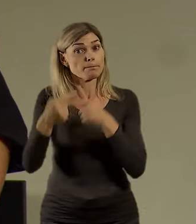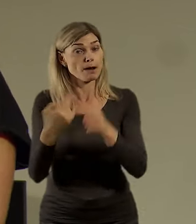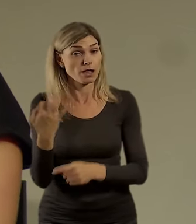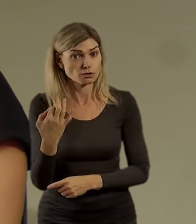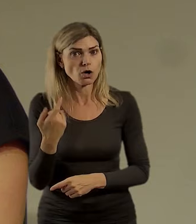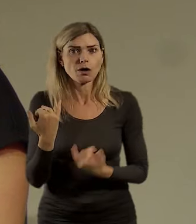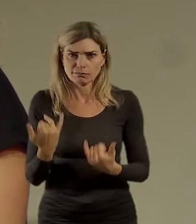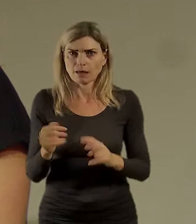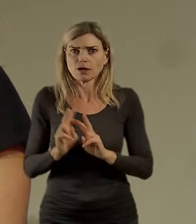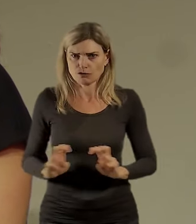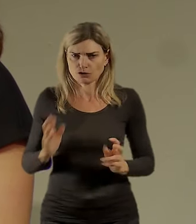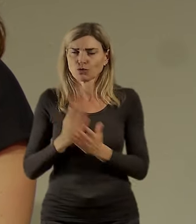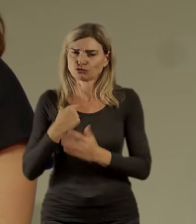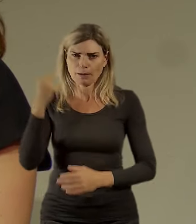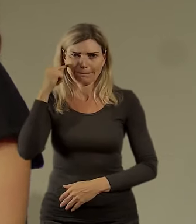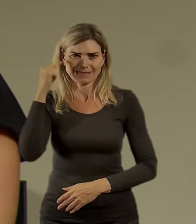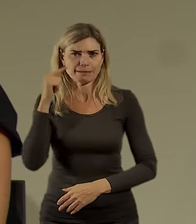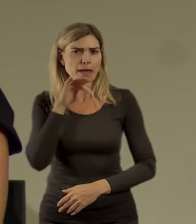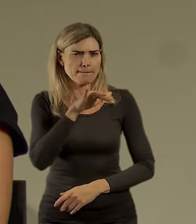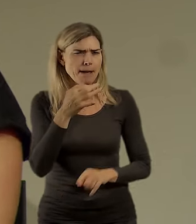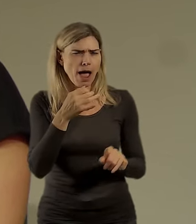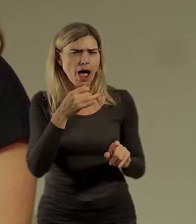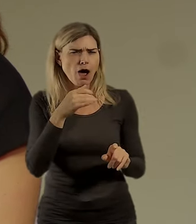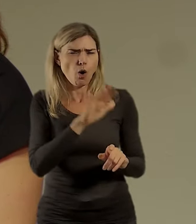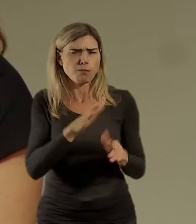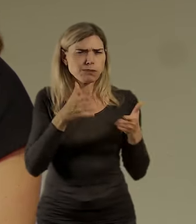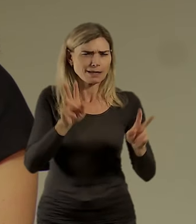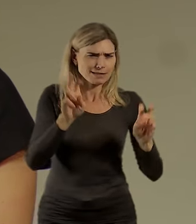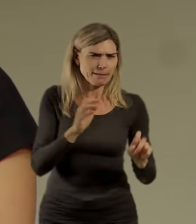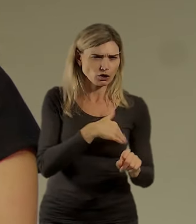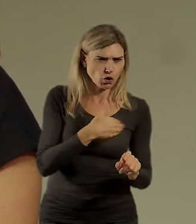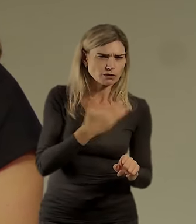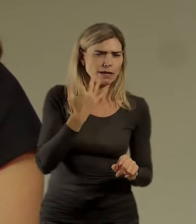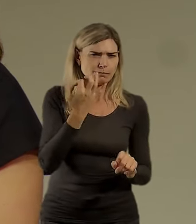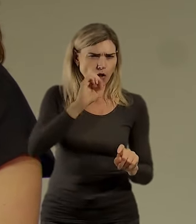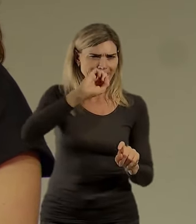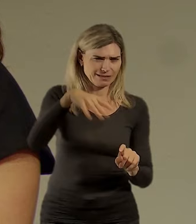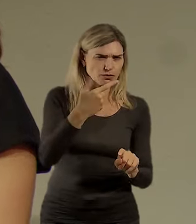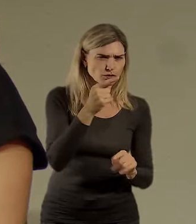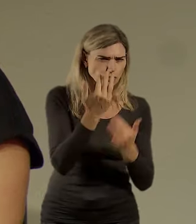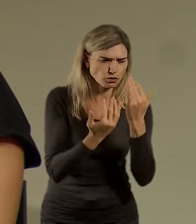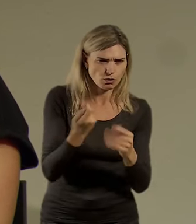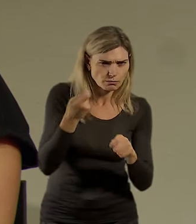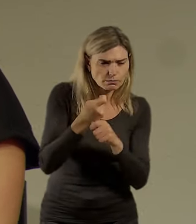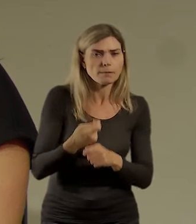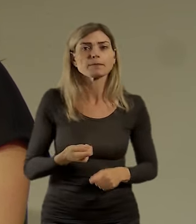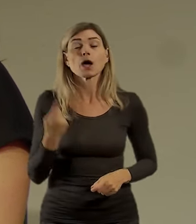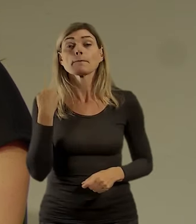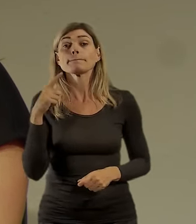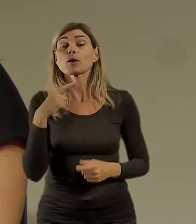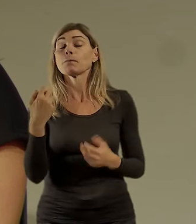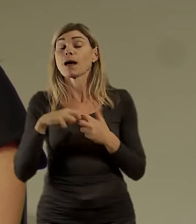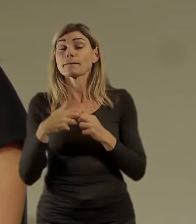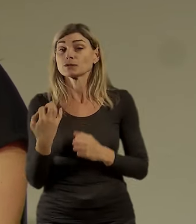Myslím, že teď už tam i jeden obrázek je, trošku někdy v tom školství na začátku, ale chceme tam dostat. Co je problém, jsou data